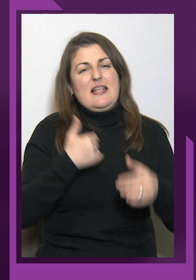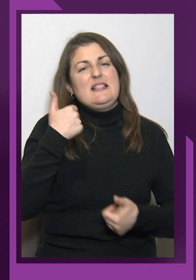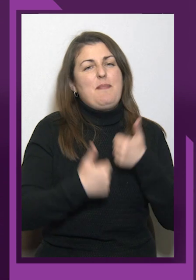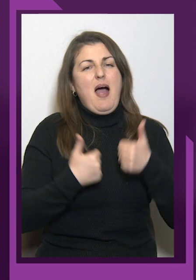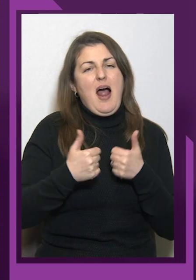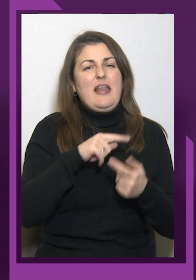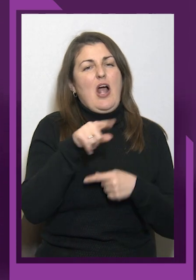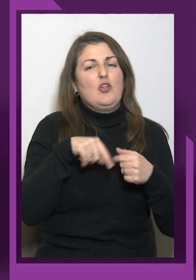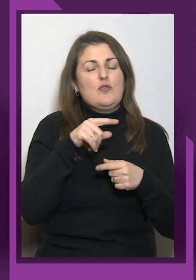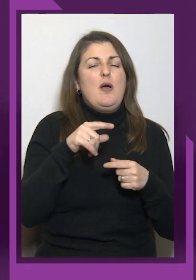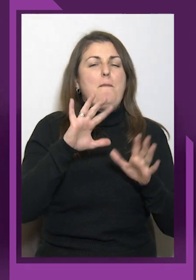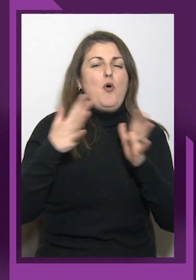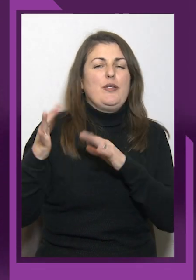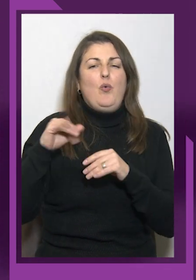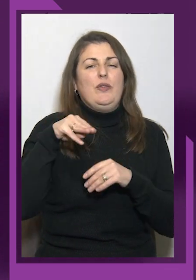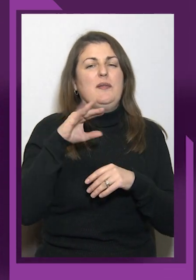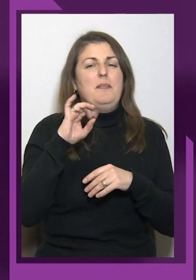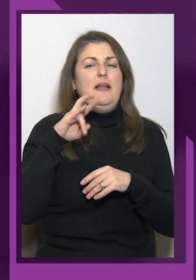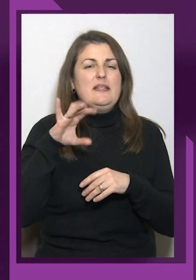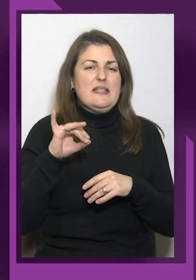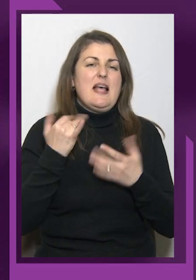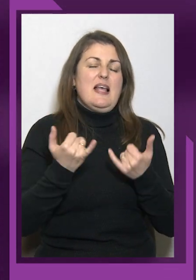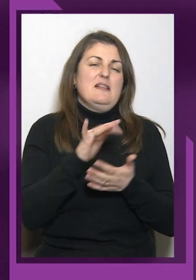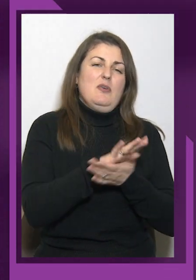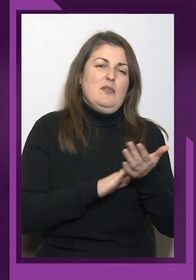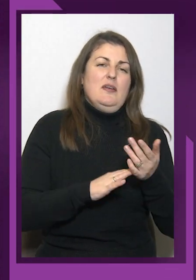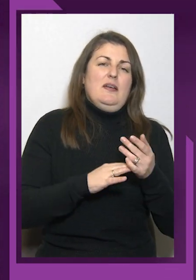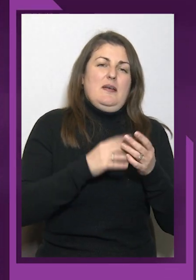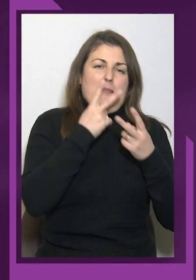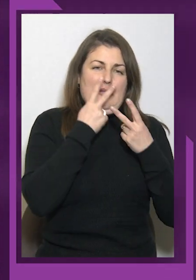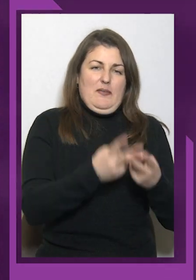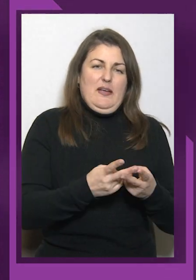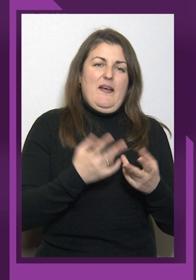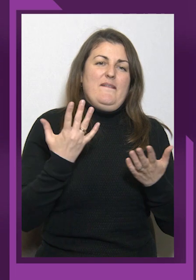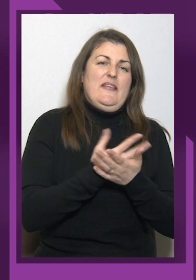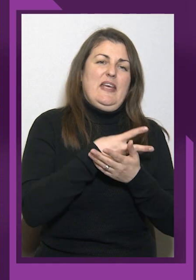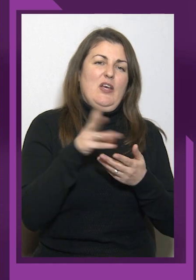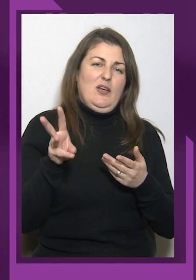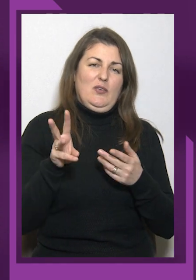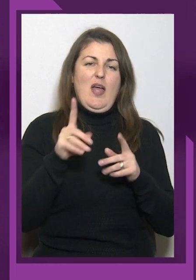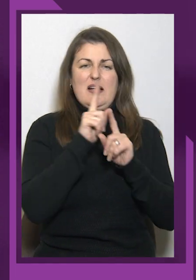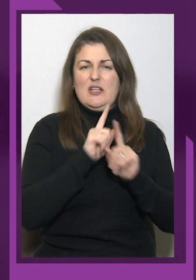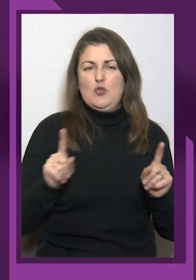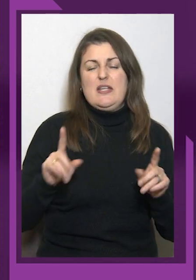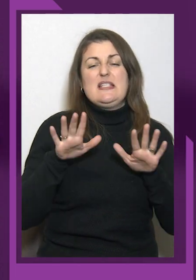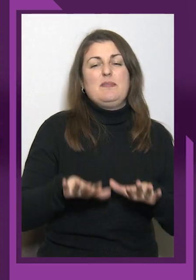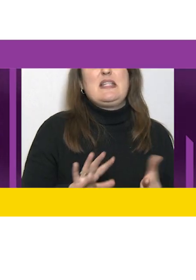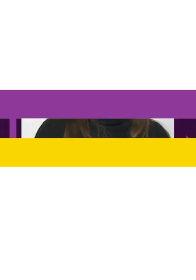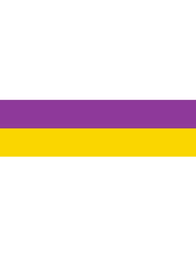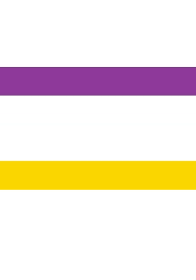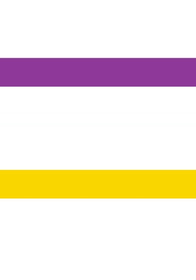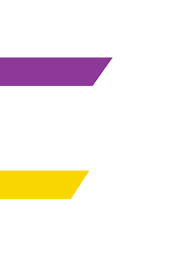подивитися відео ексклюзивно безпосередньо з місця подій від знімальної групи каналу «Еквалімпік».